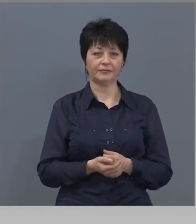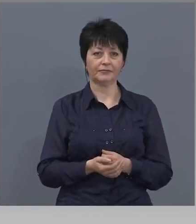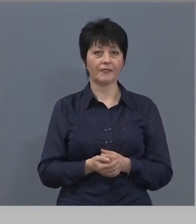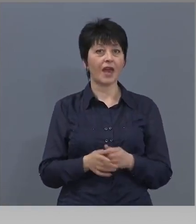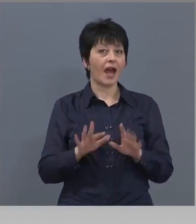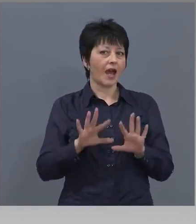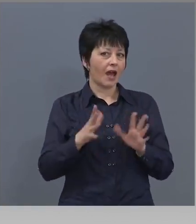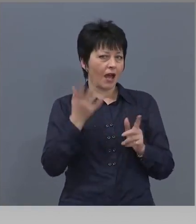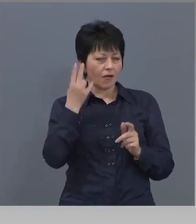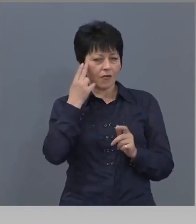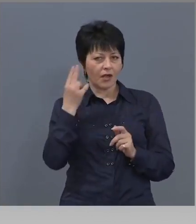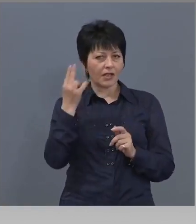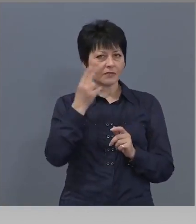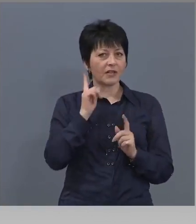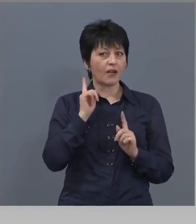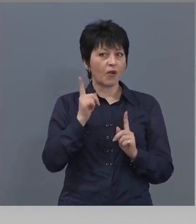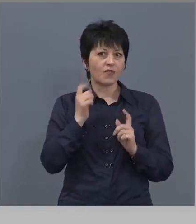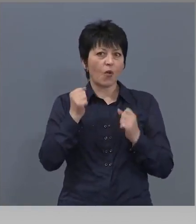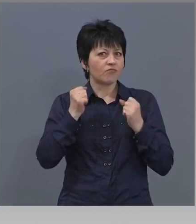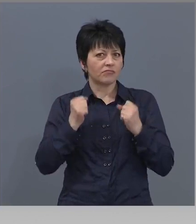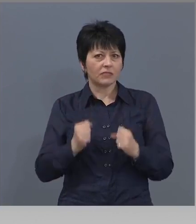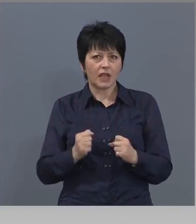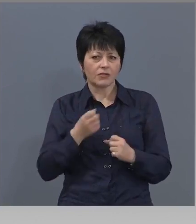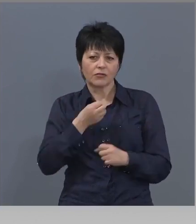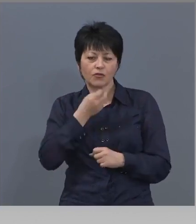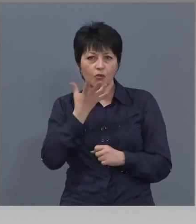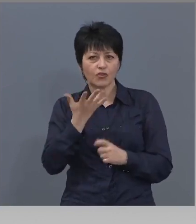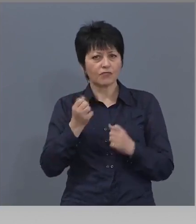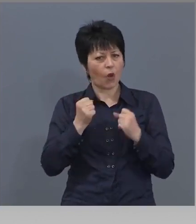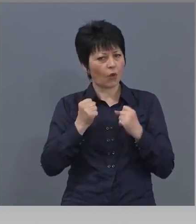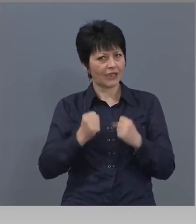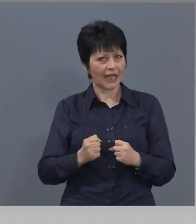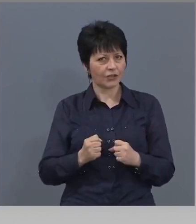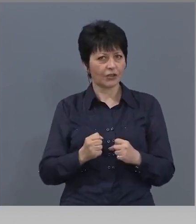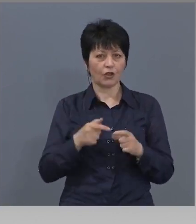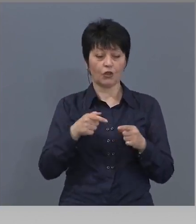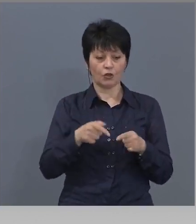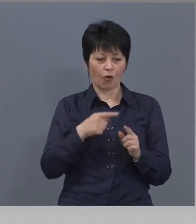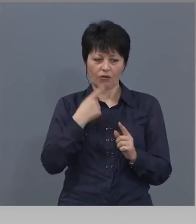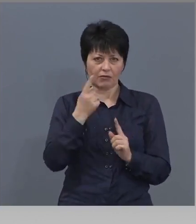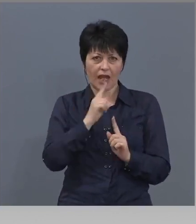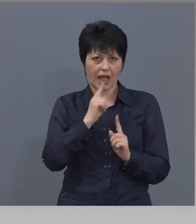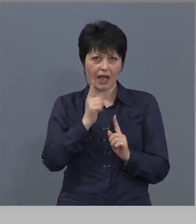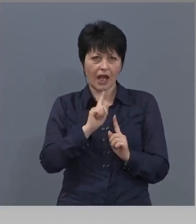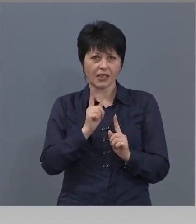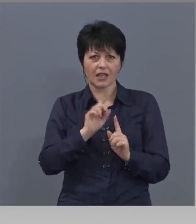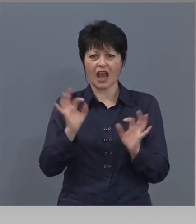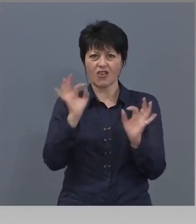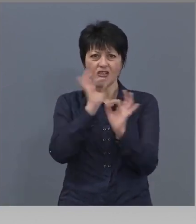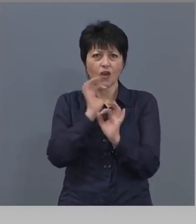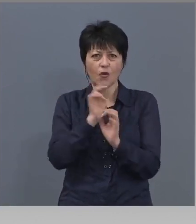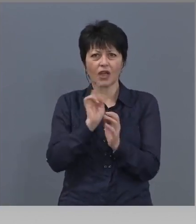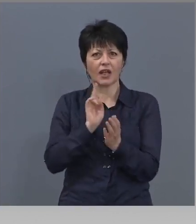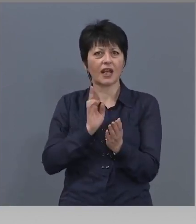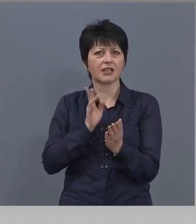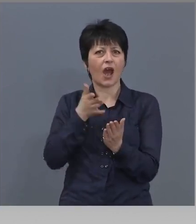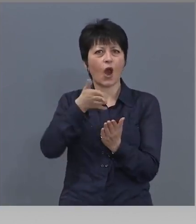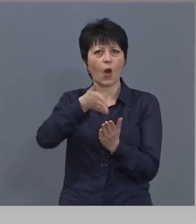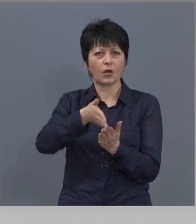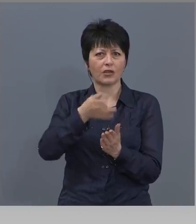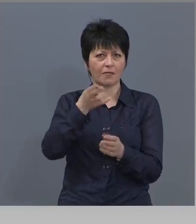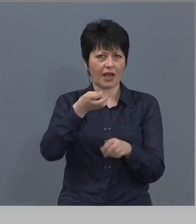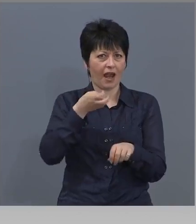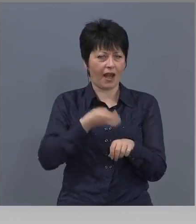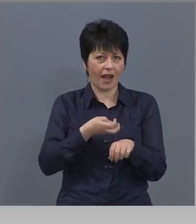Ако разбира се, някакъв критичен случай, някакъв тежък случай, то не е казано, че никога да не се ходи при лекар,